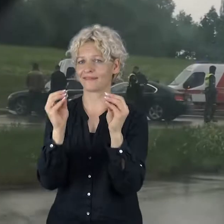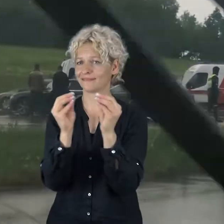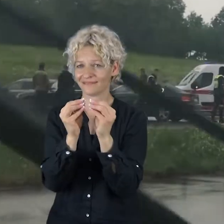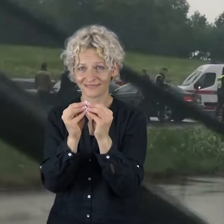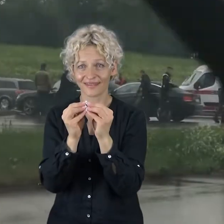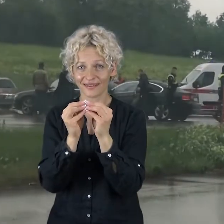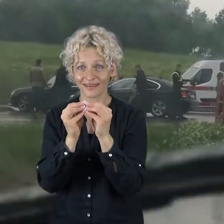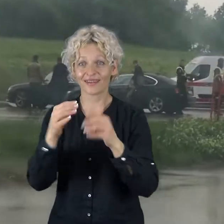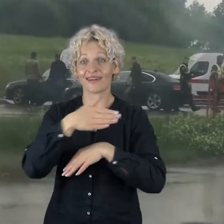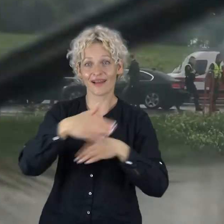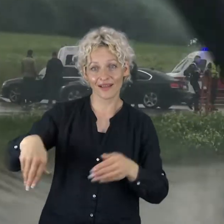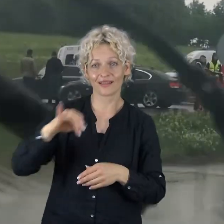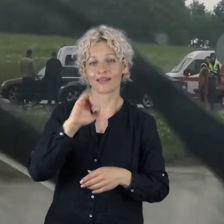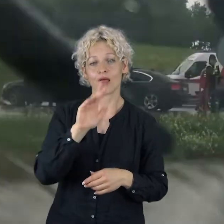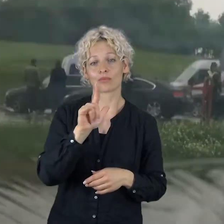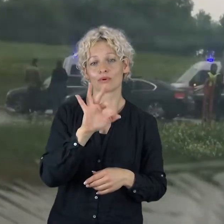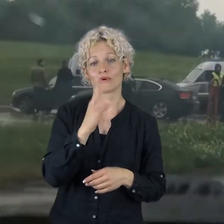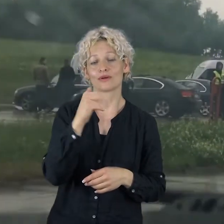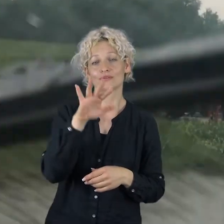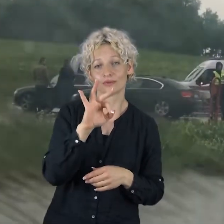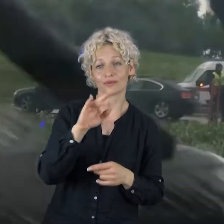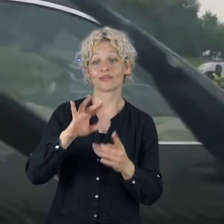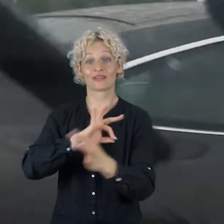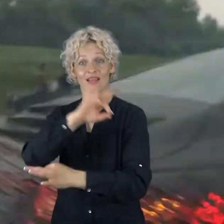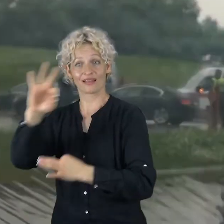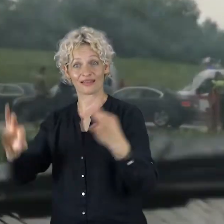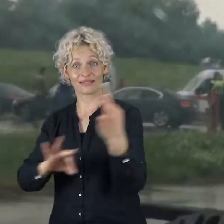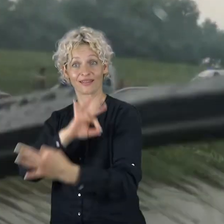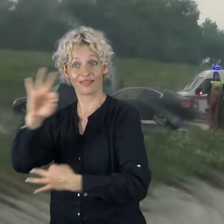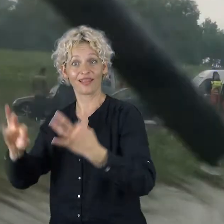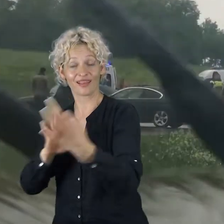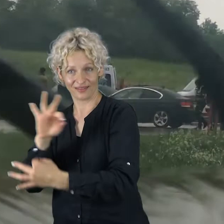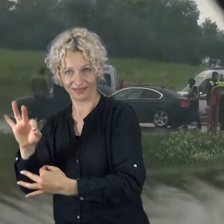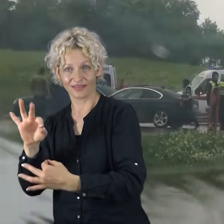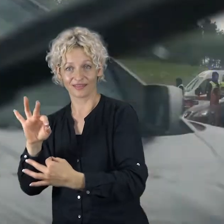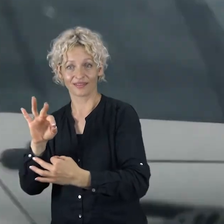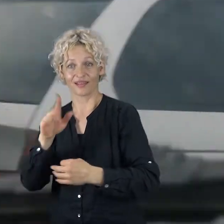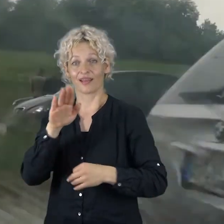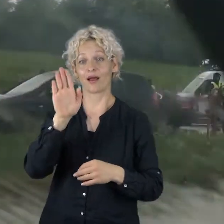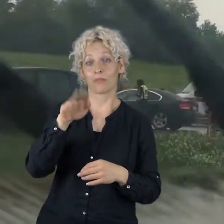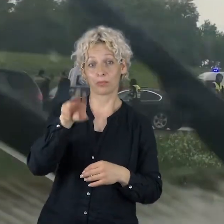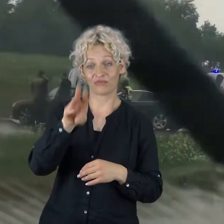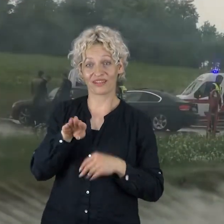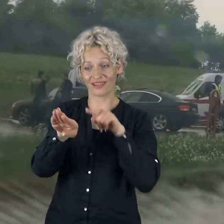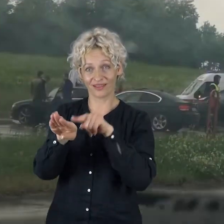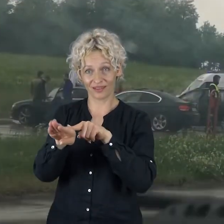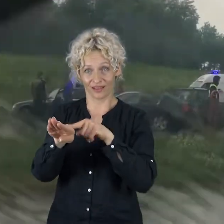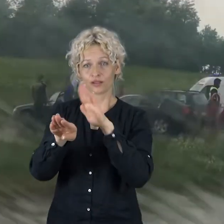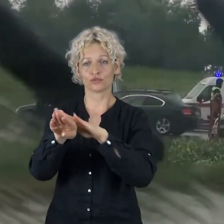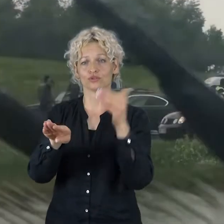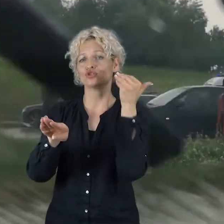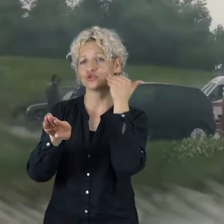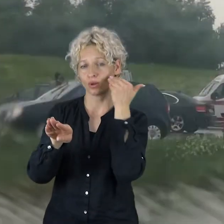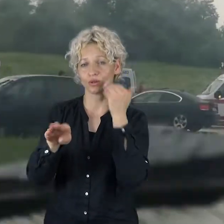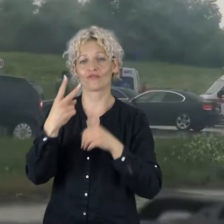kilo Jablonskio ir architektų gatvės sankryžoje. Kaip informuoja Šiaulių policija, 22 metų Šiauliečio vairuojamas automobilis